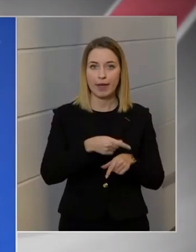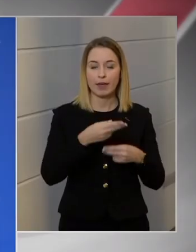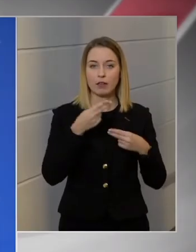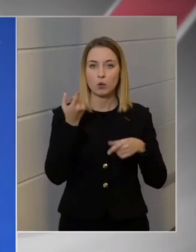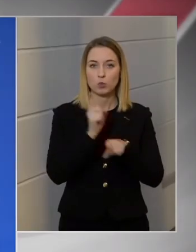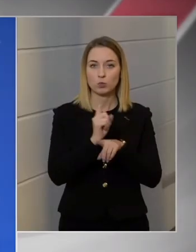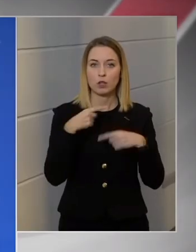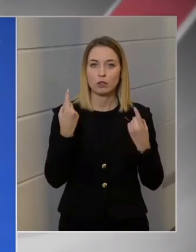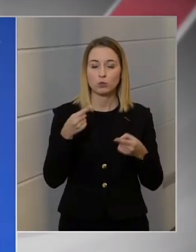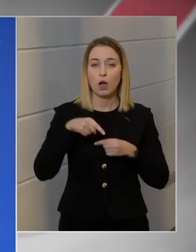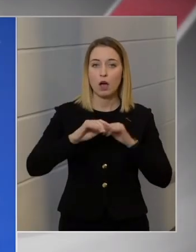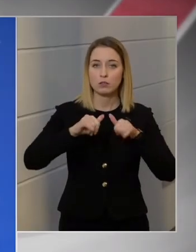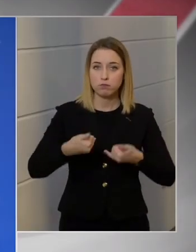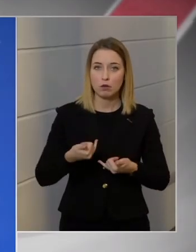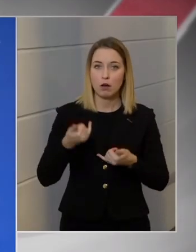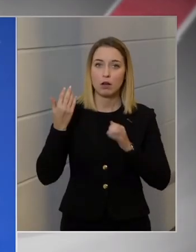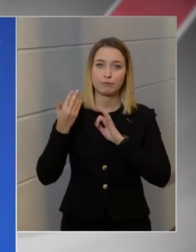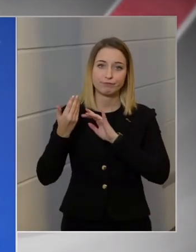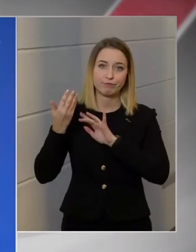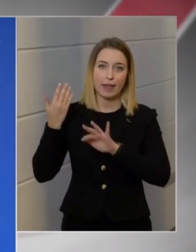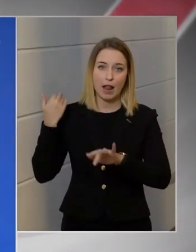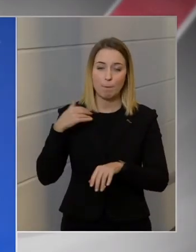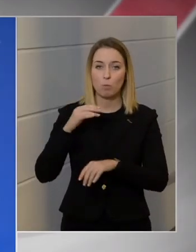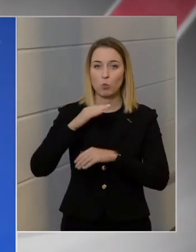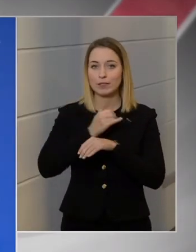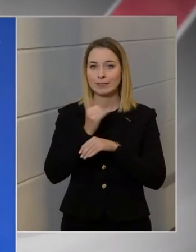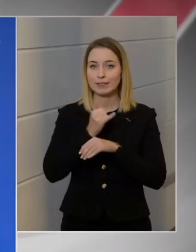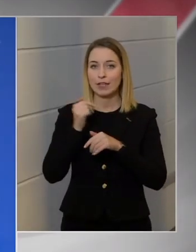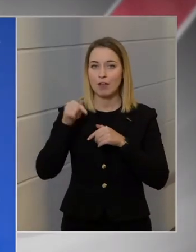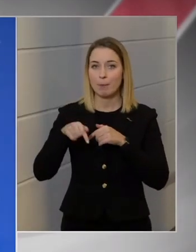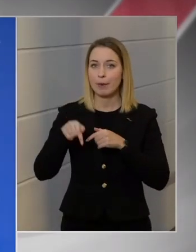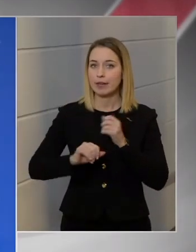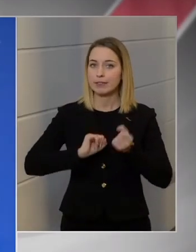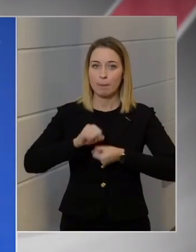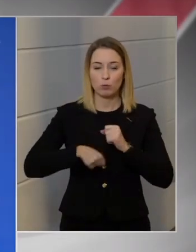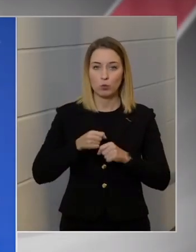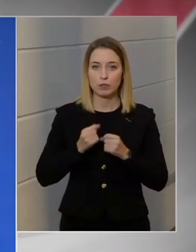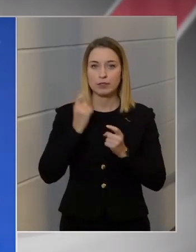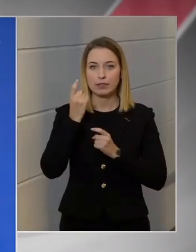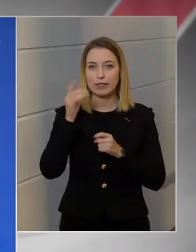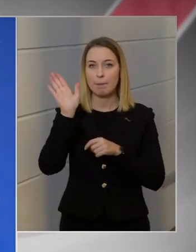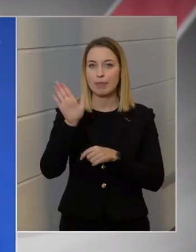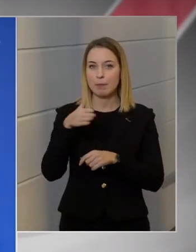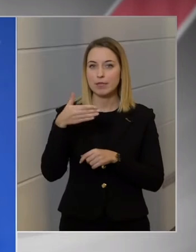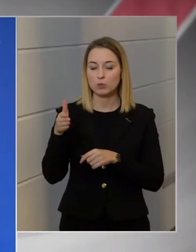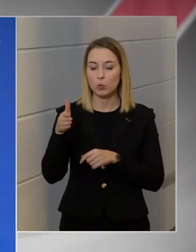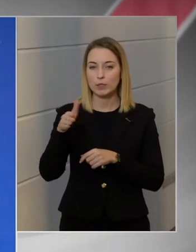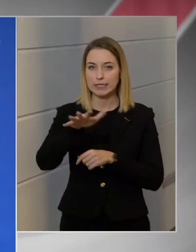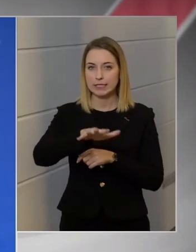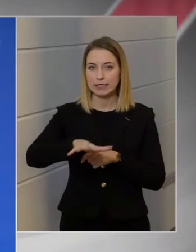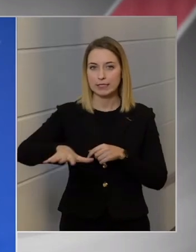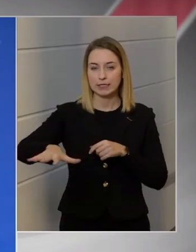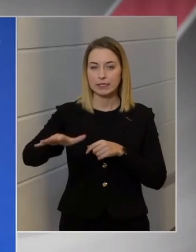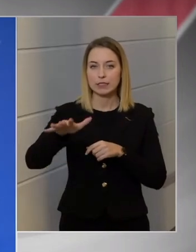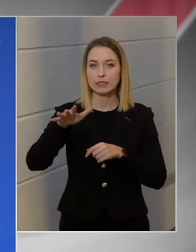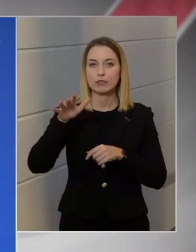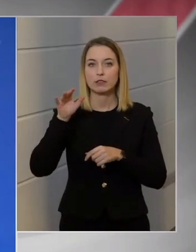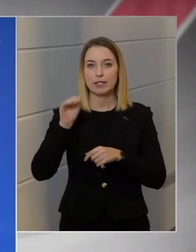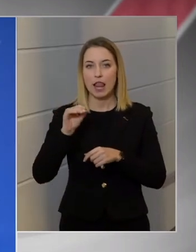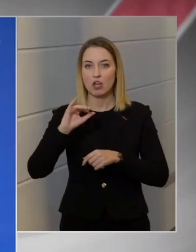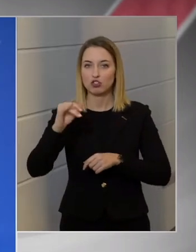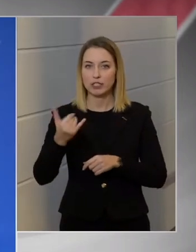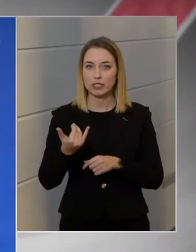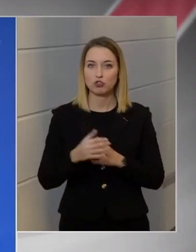Az a baj, hogy az elmúlt években ez nem működik. Szerintem nemzetközi jelenség is, tehát általában a nagyvárosokban a liberális